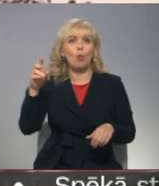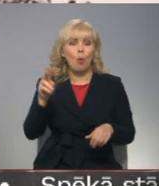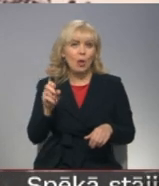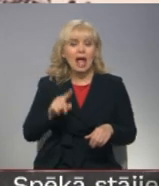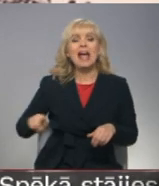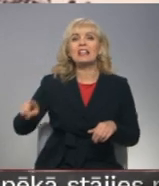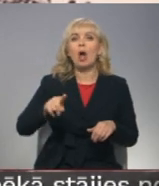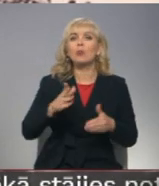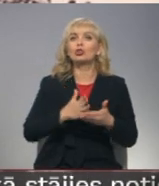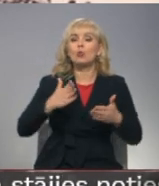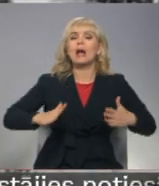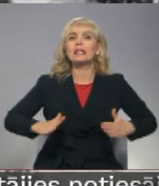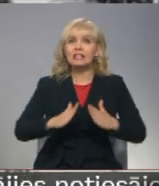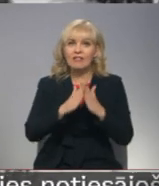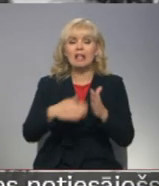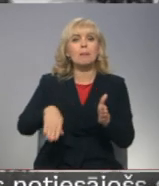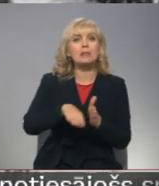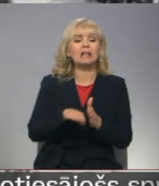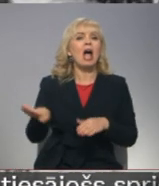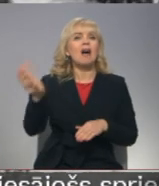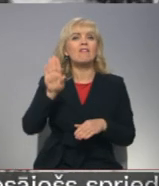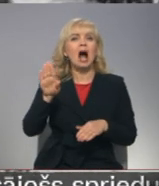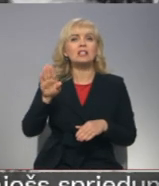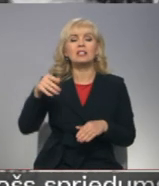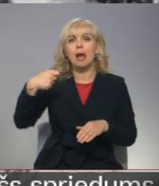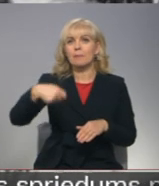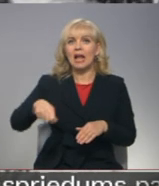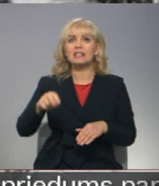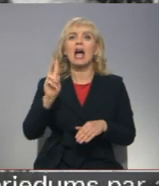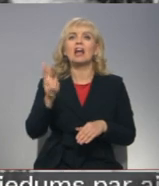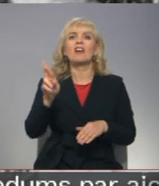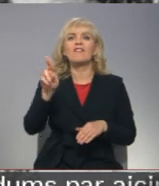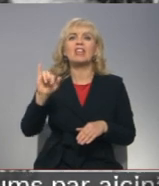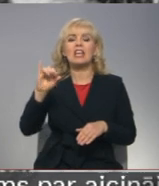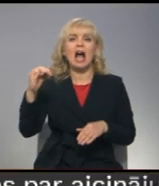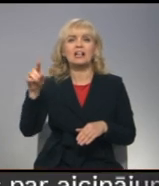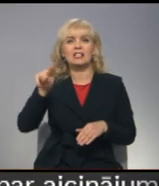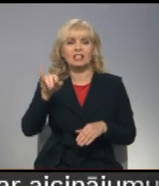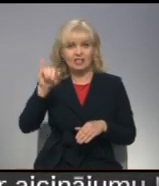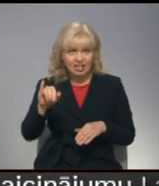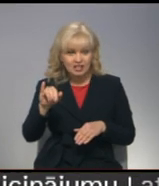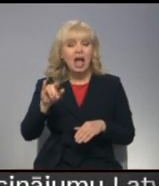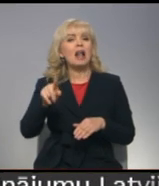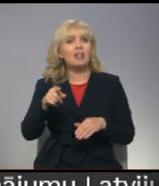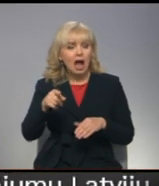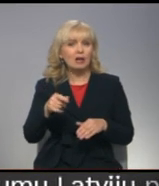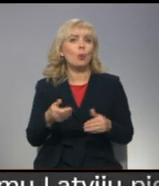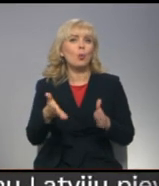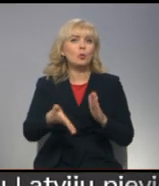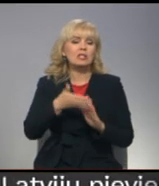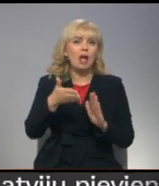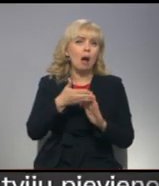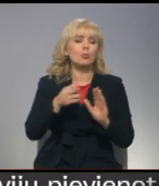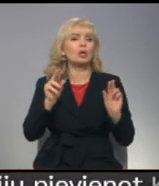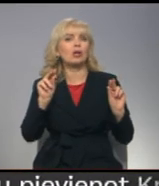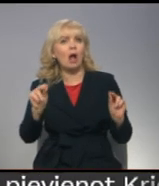tautas svētki, kuros piedalījies valsts prezidents Alberts Kviesis. Lai cildinātu varoņu garu to laik tikusi atklāta bronzā